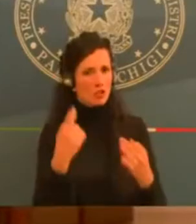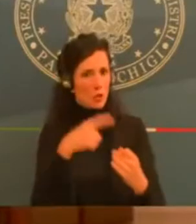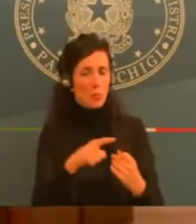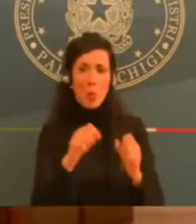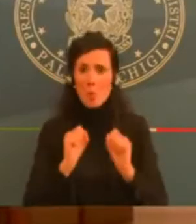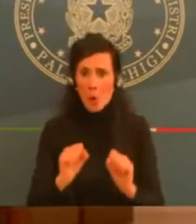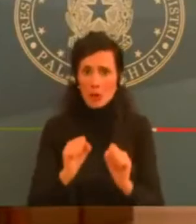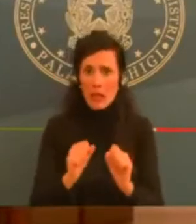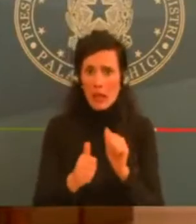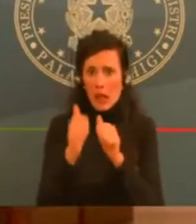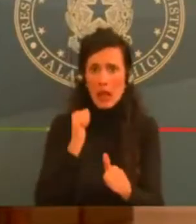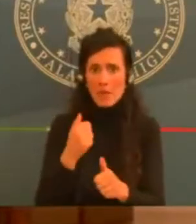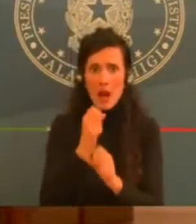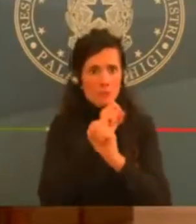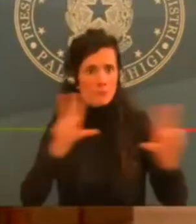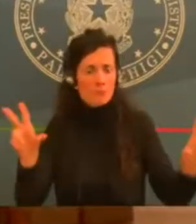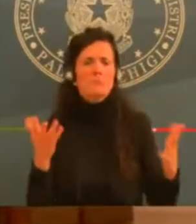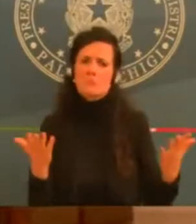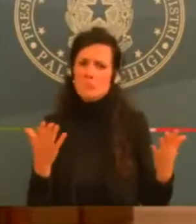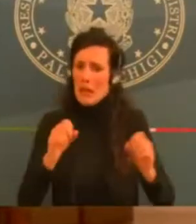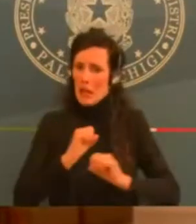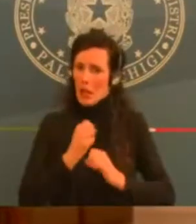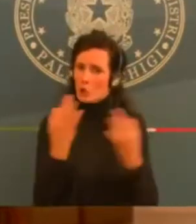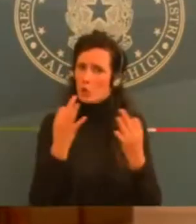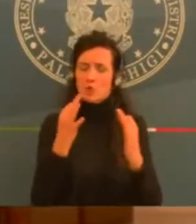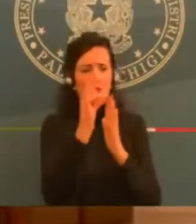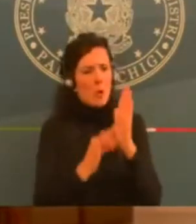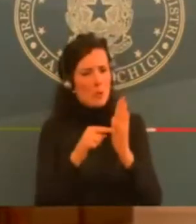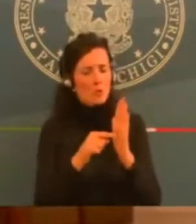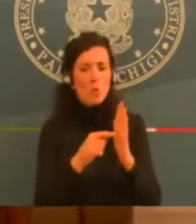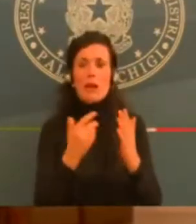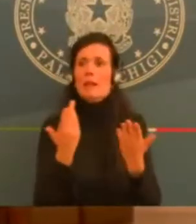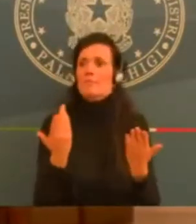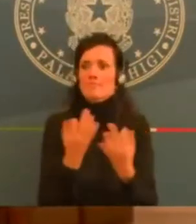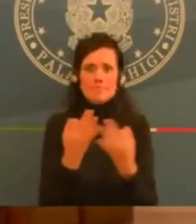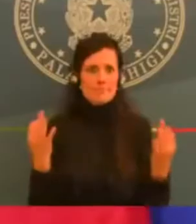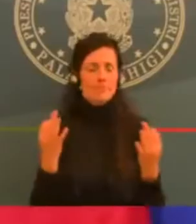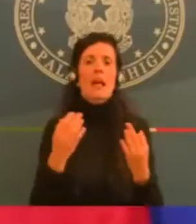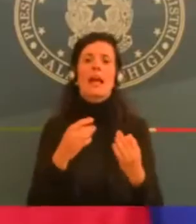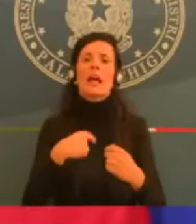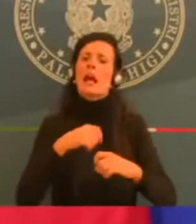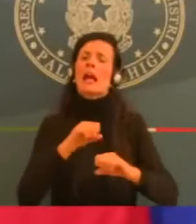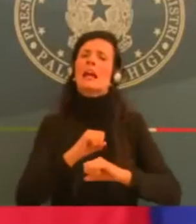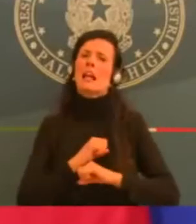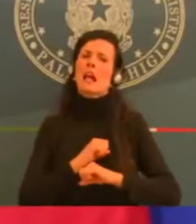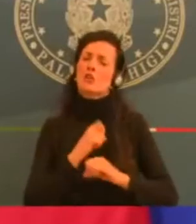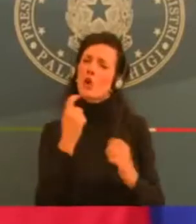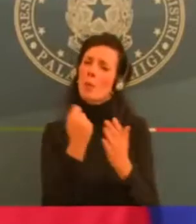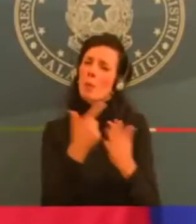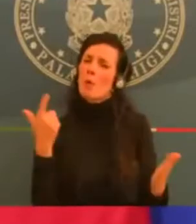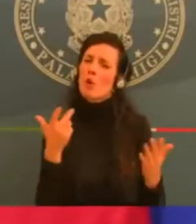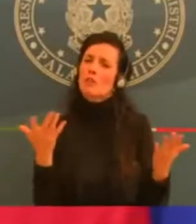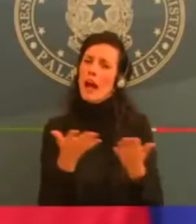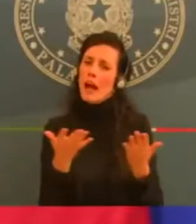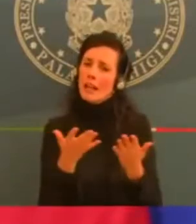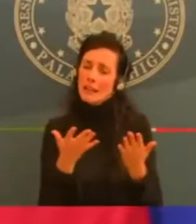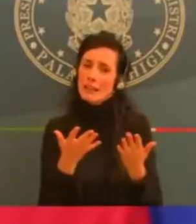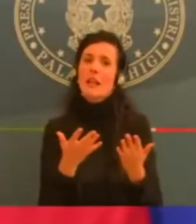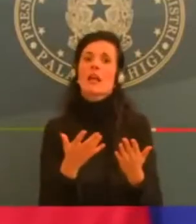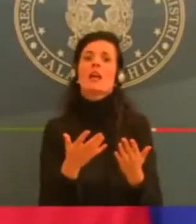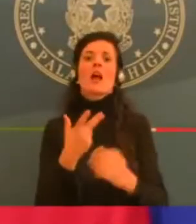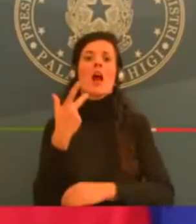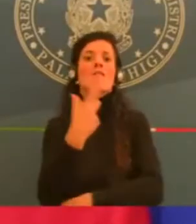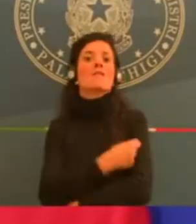'obbligatorietà della vaccinazione Covid in Italia. Grazie. Le rispondo subito. No,